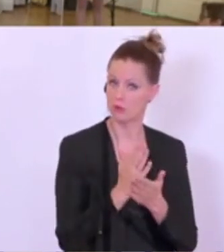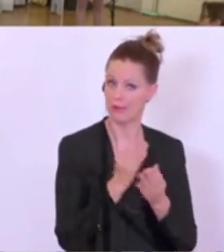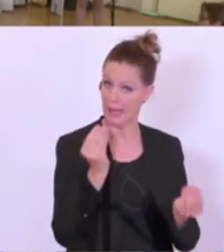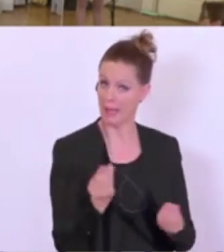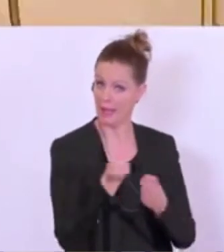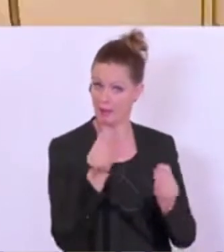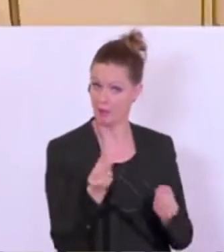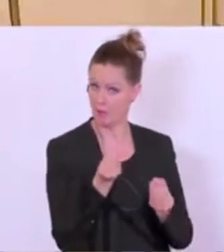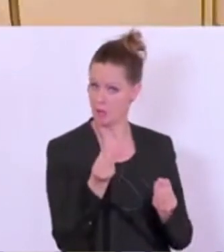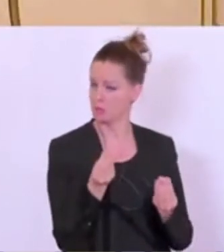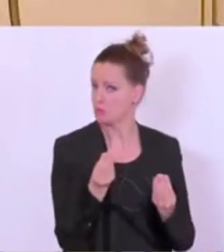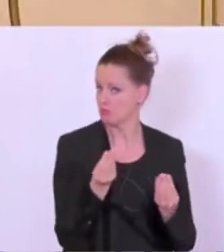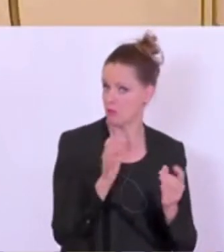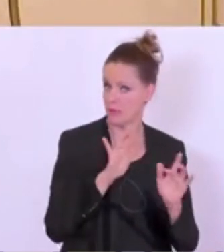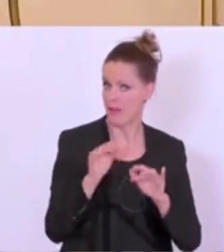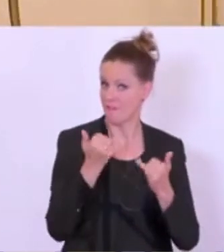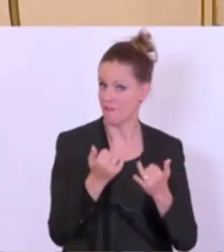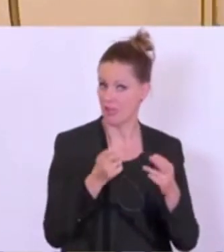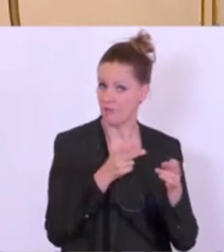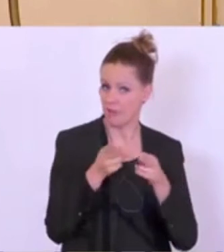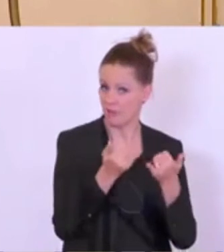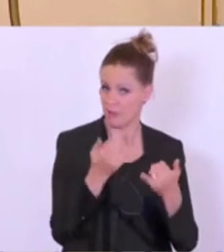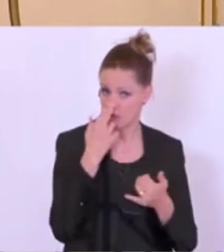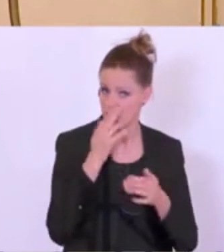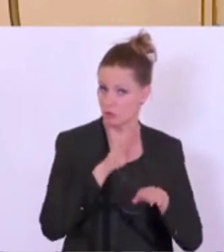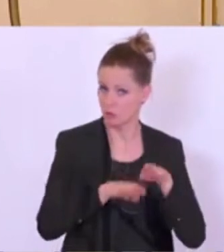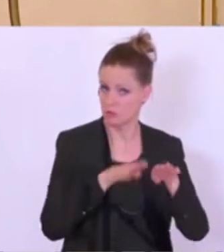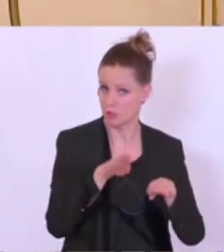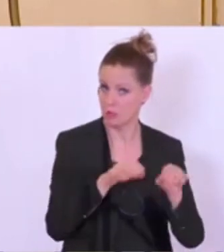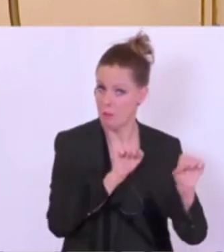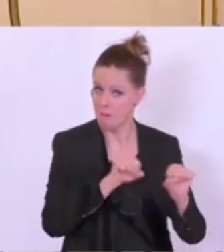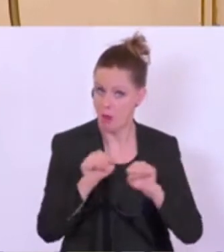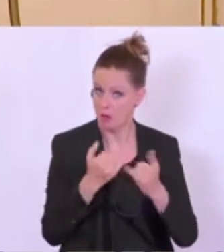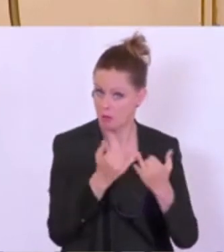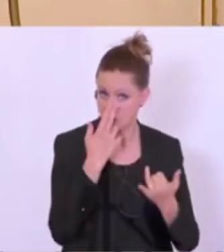die Richtung ausschauen könnte, welche Schritte es da geben könnte?